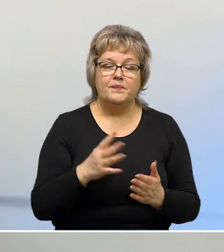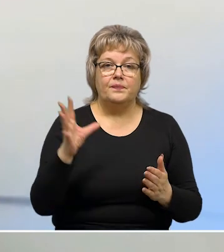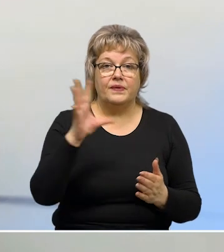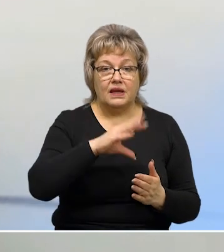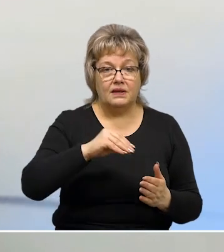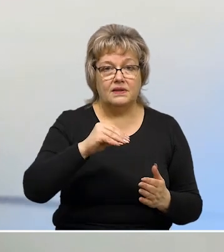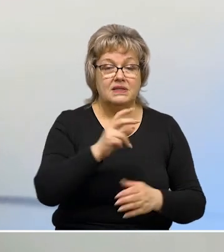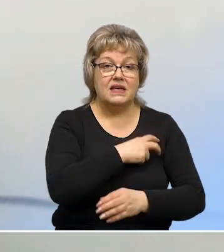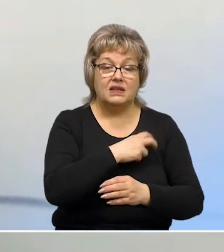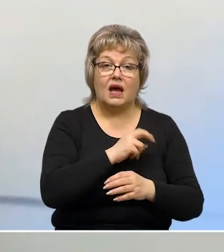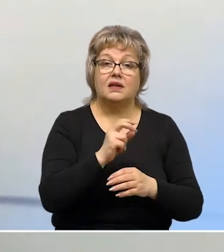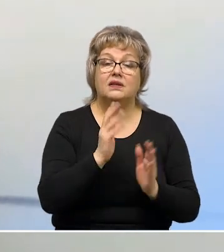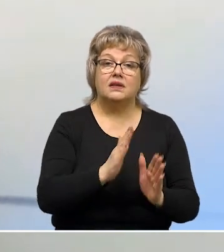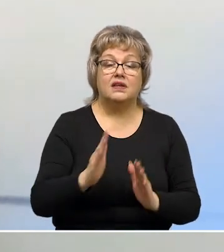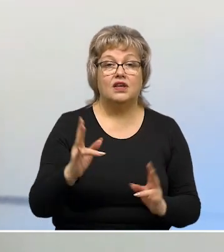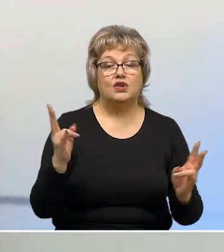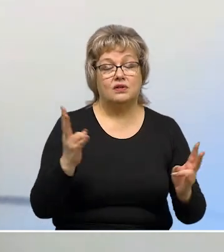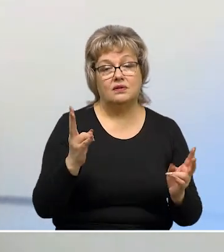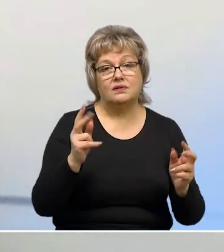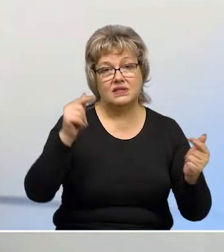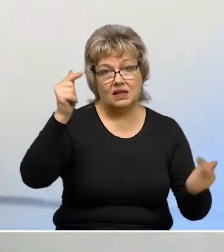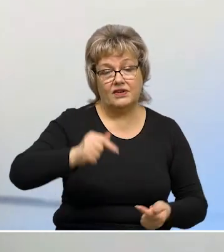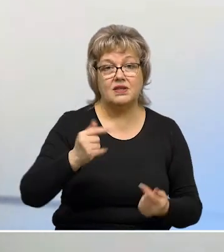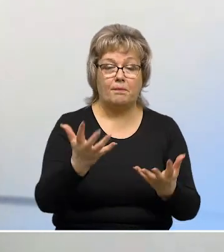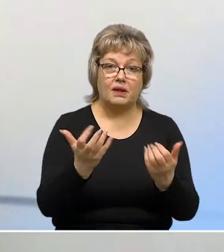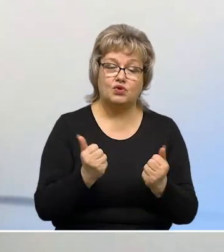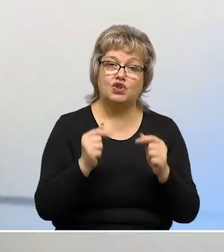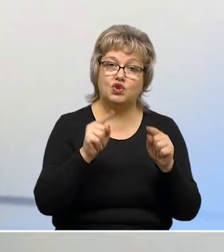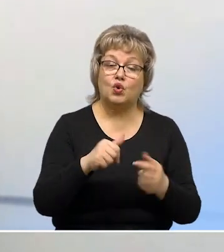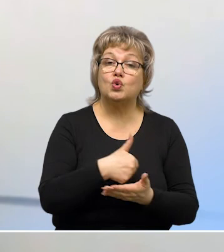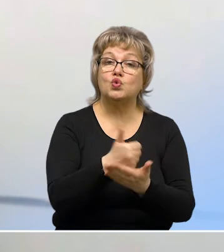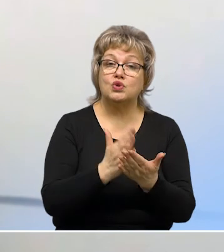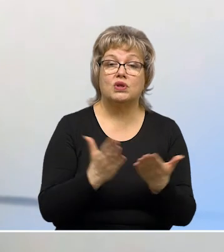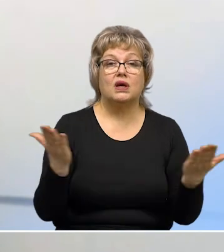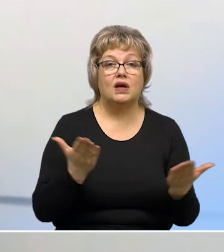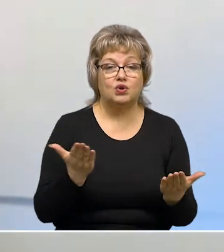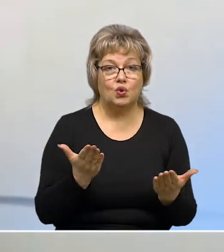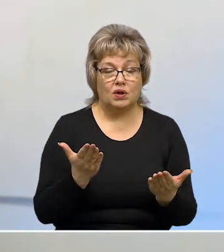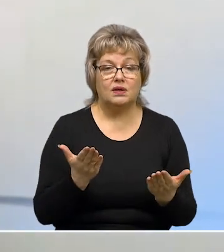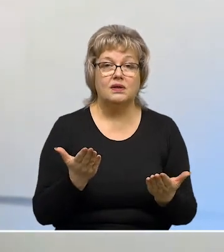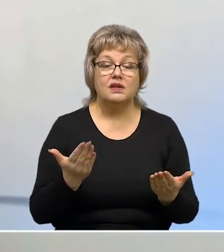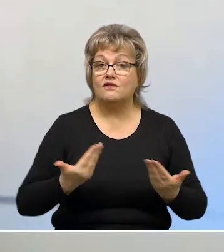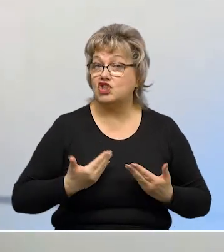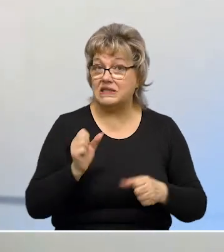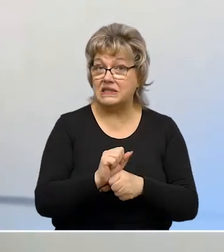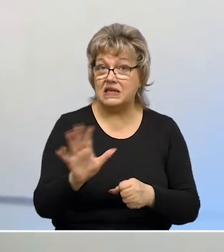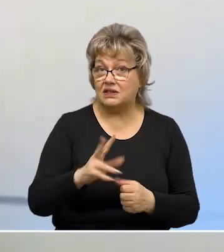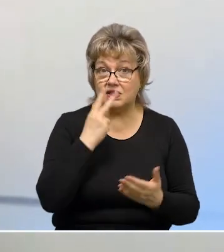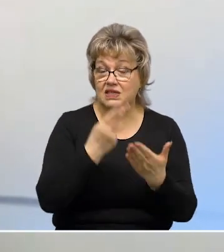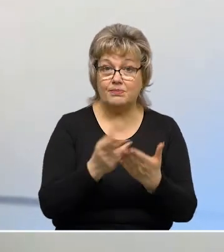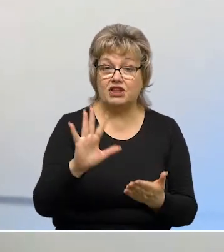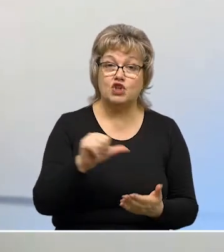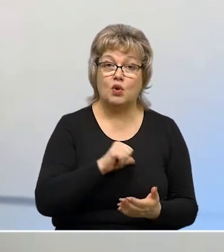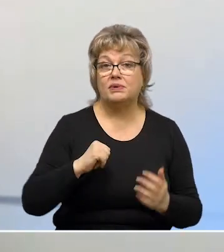всех введенных по санитарной гигиене, и, соответственно, получить тот спектр услуг, который нужен. Жизнь не останавливается,